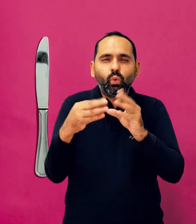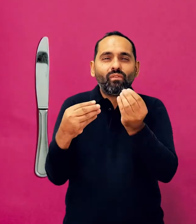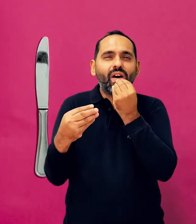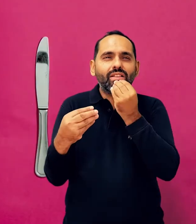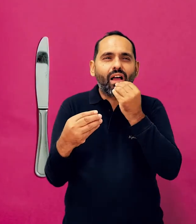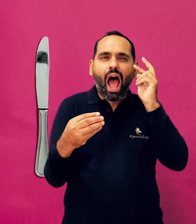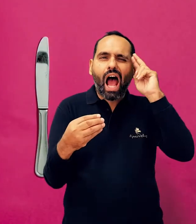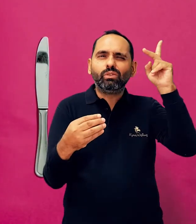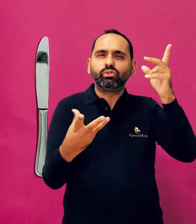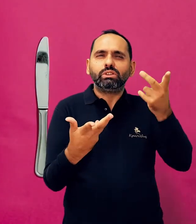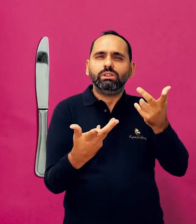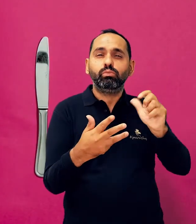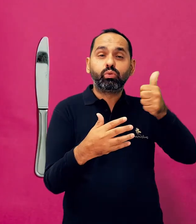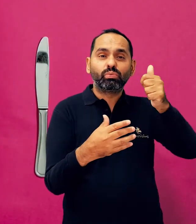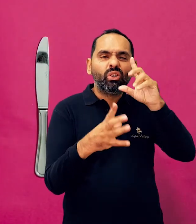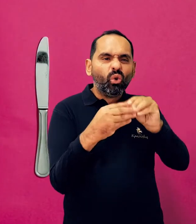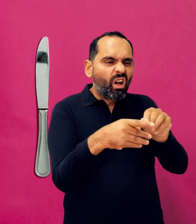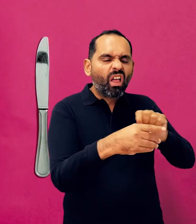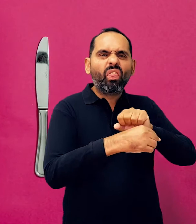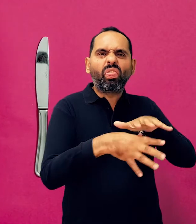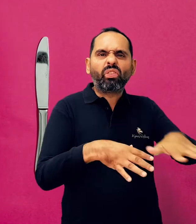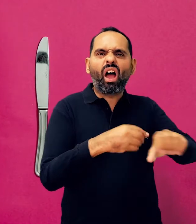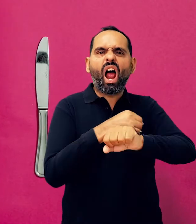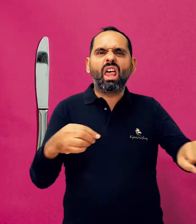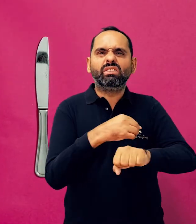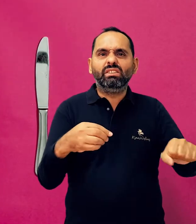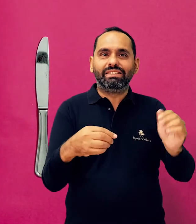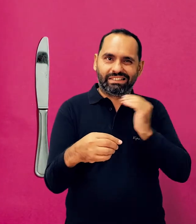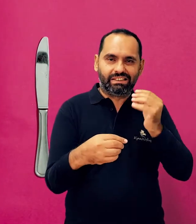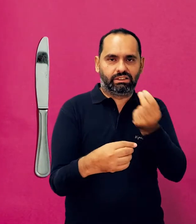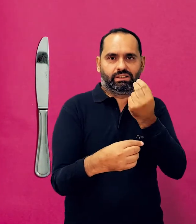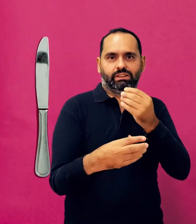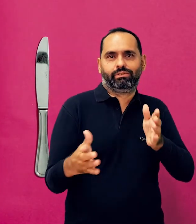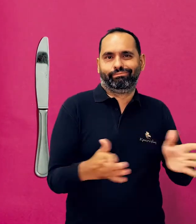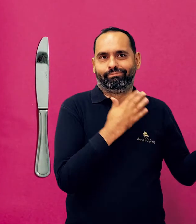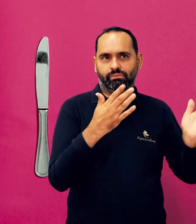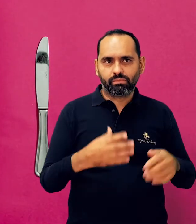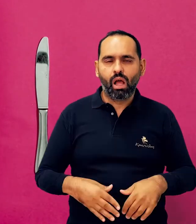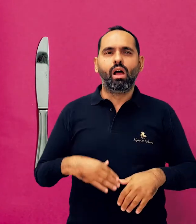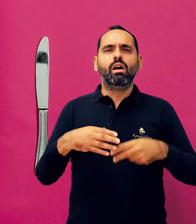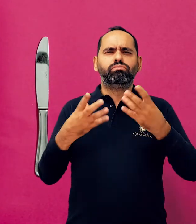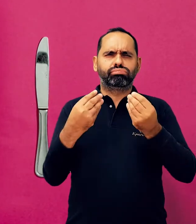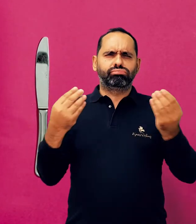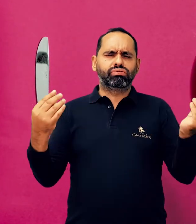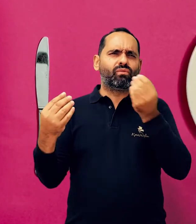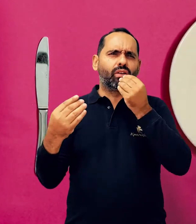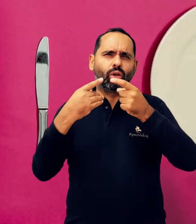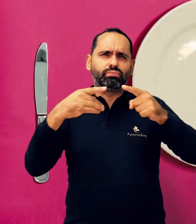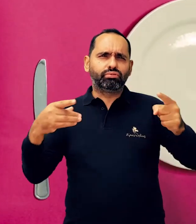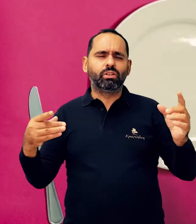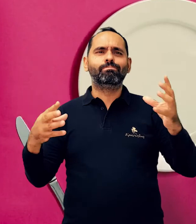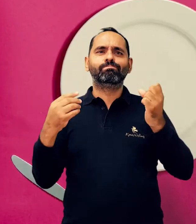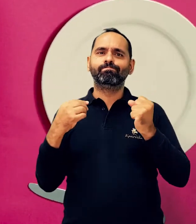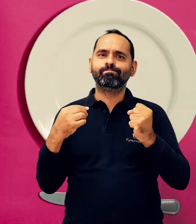Οργανώνουμε καλύτερα τα τρόφιμα και καταναλώνουμε πρώτα αυτά που πρόκειται να χαλάσουμε σύντομα. Τα